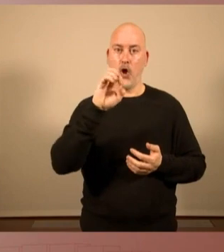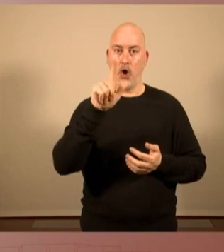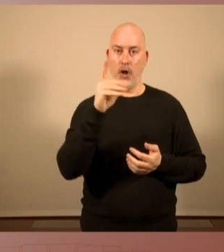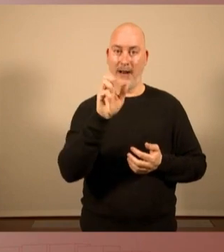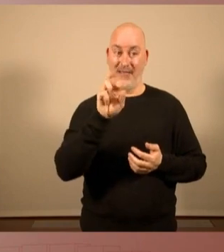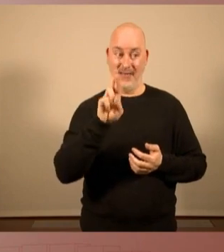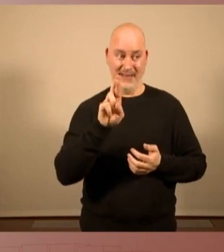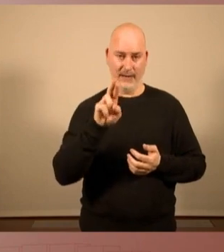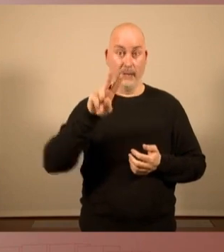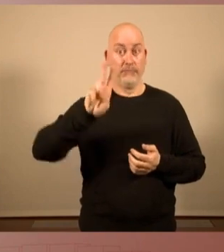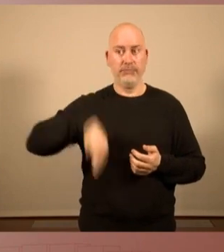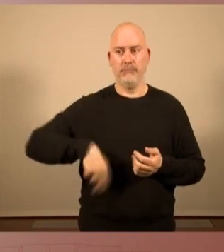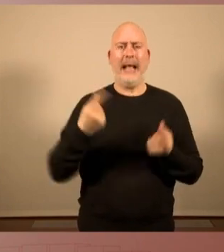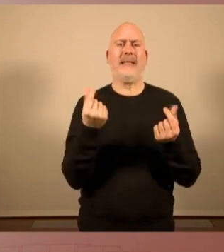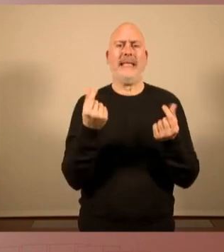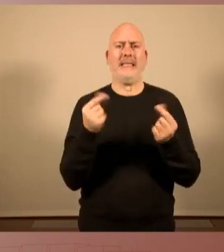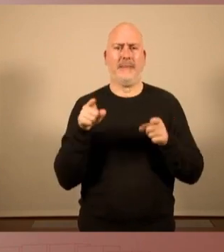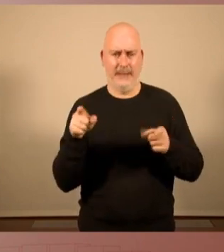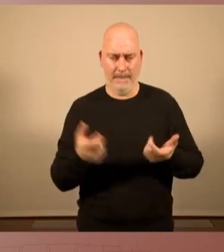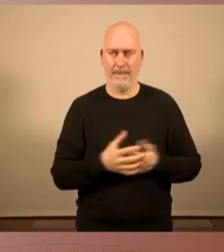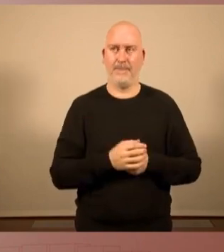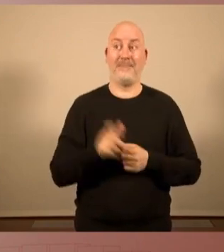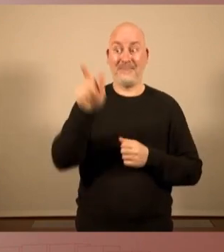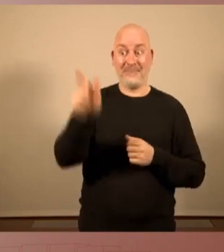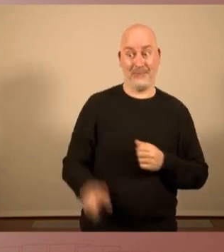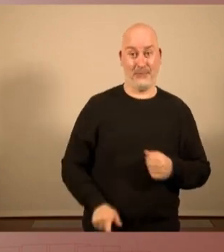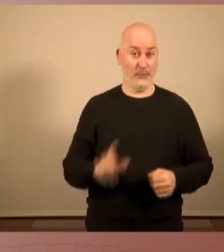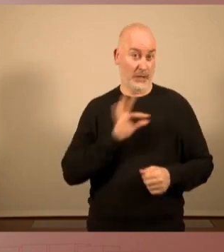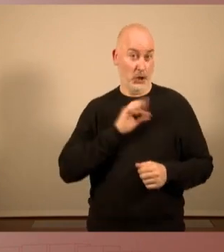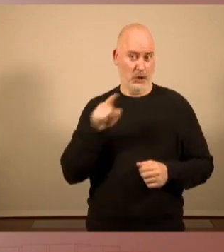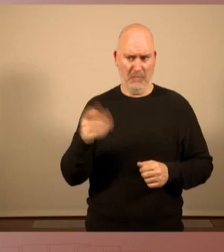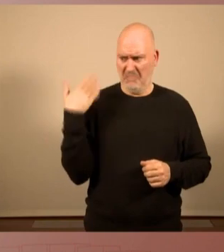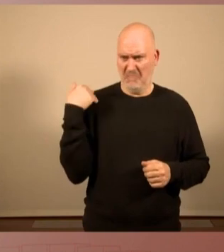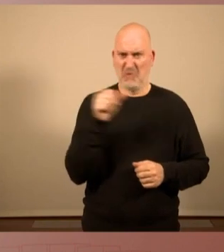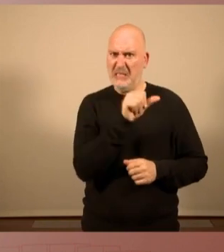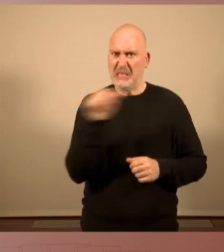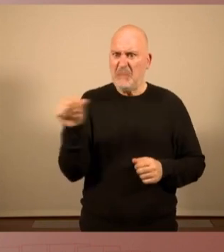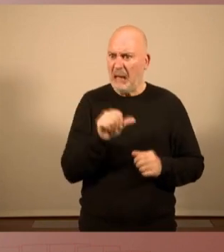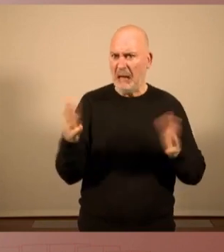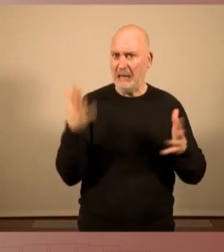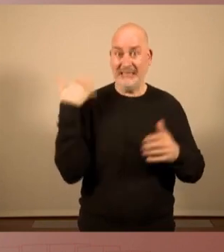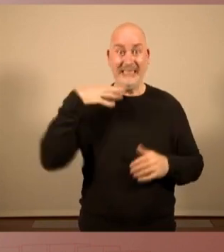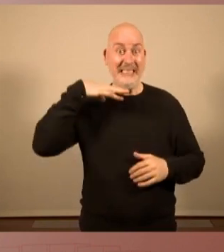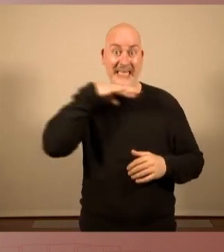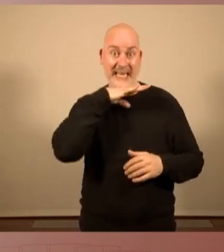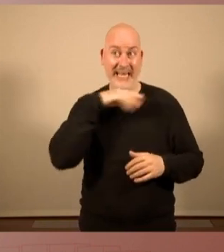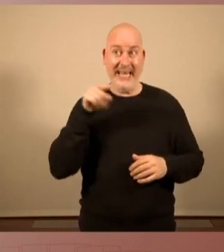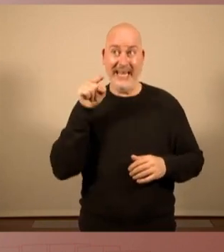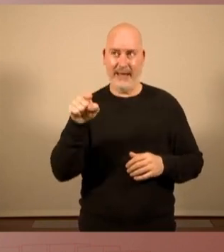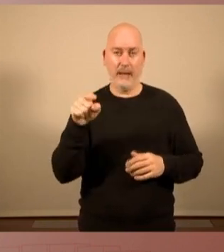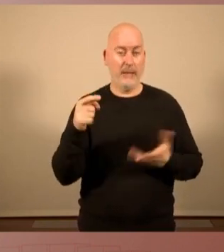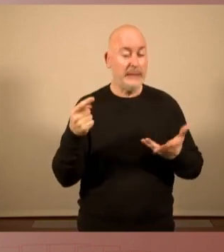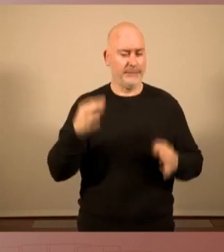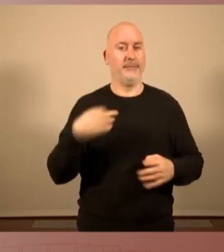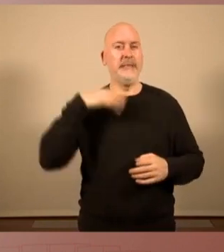Stakerholder Capitalism. Aquest senyor fa molt poquet, fa unes setmanes, aquest gener, aquest senyor,